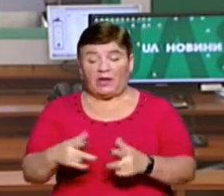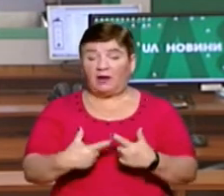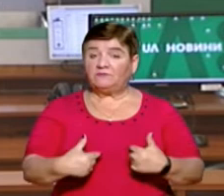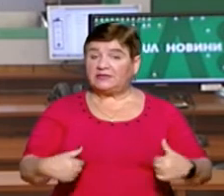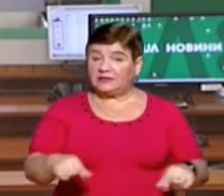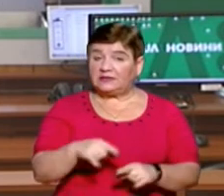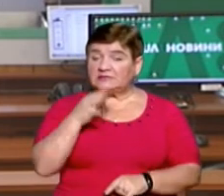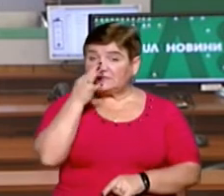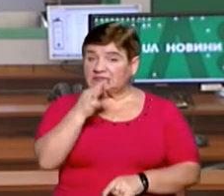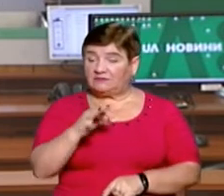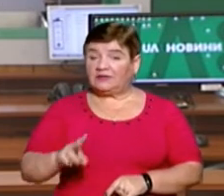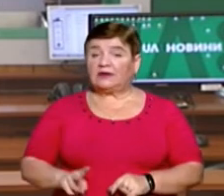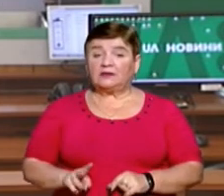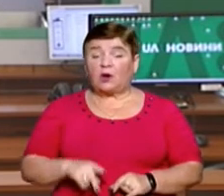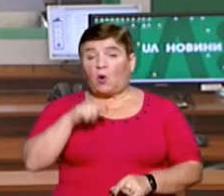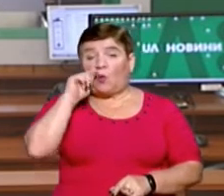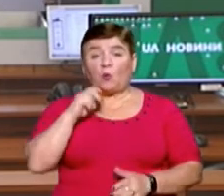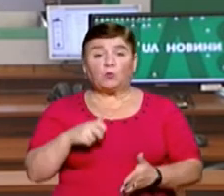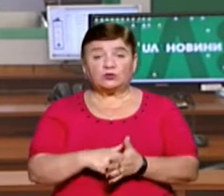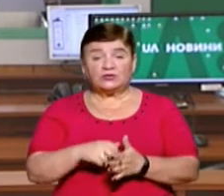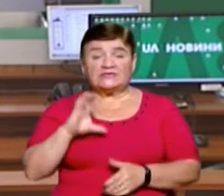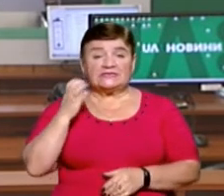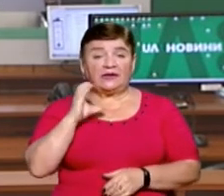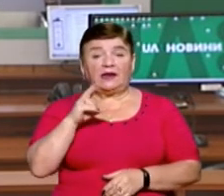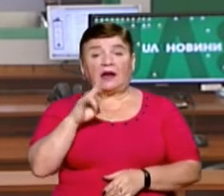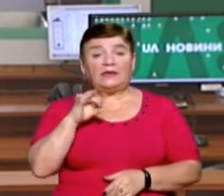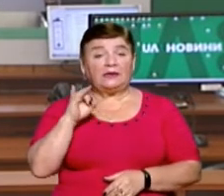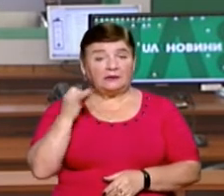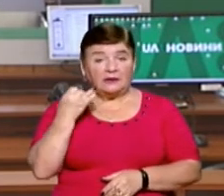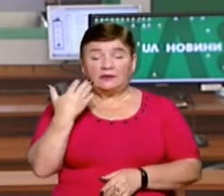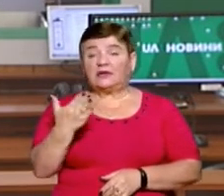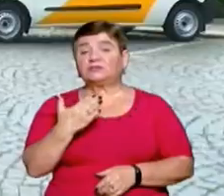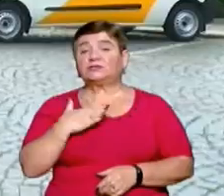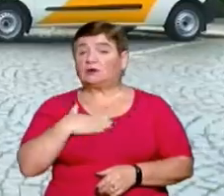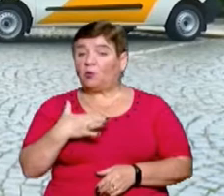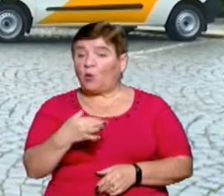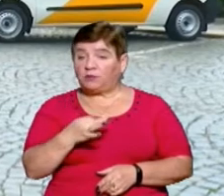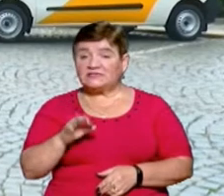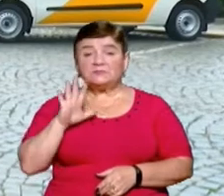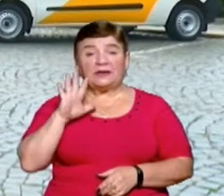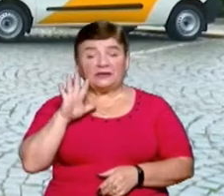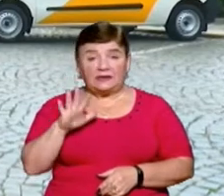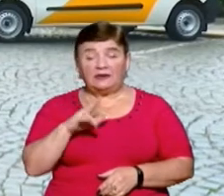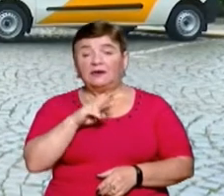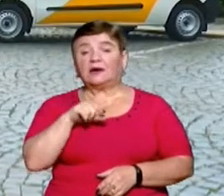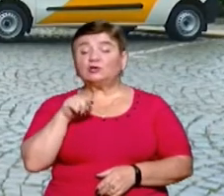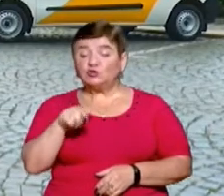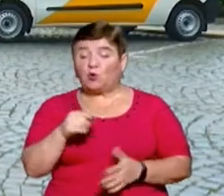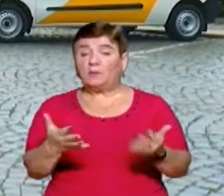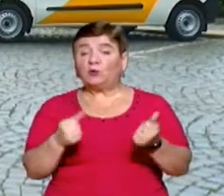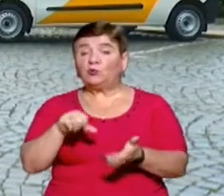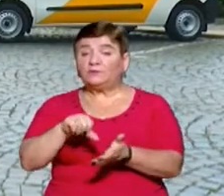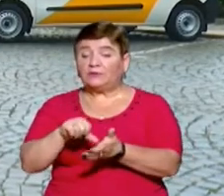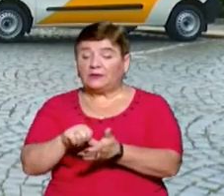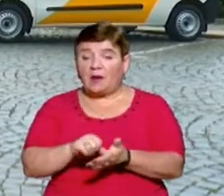розповів директор Закарпатської дирекції Укрпошти Сергій Калій. За його словами, наша область – одна з п'яти, які цього року беруть участь в